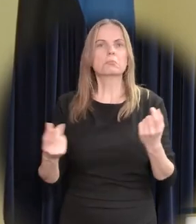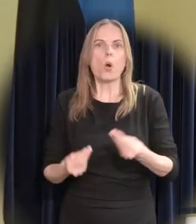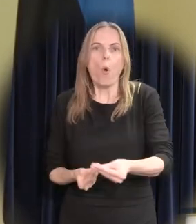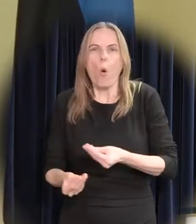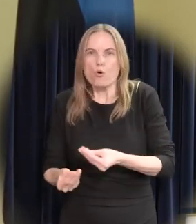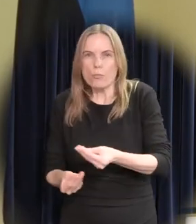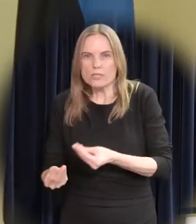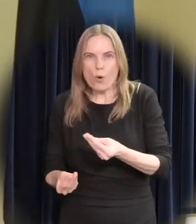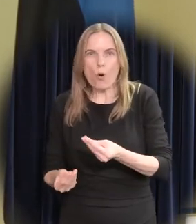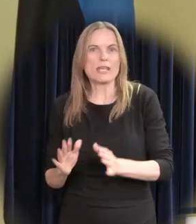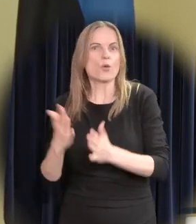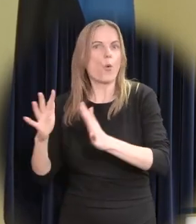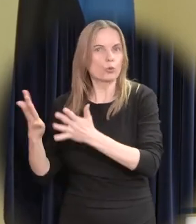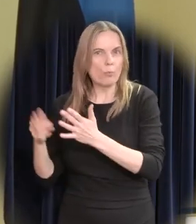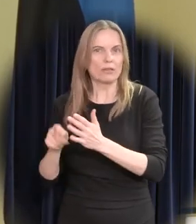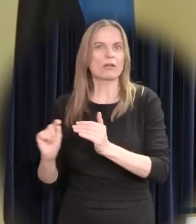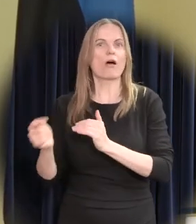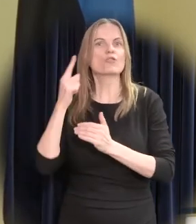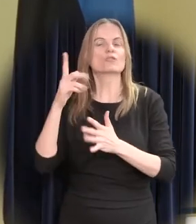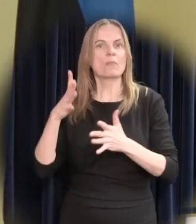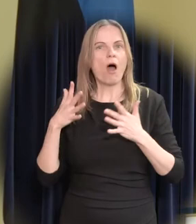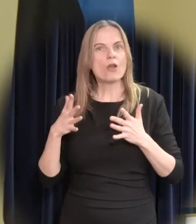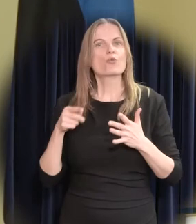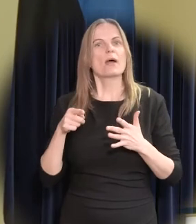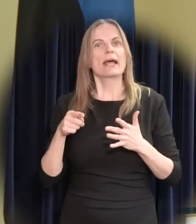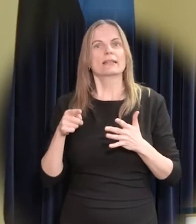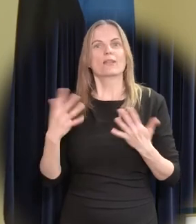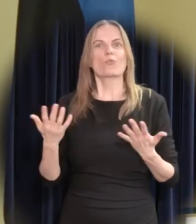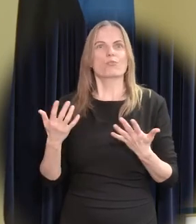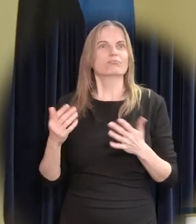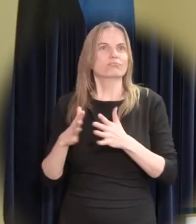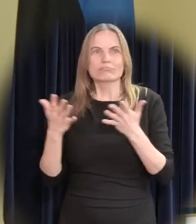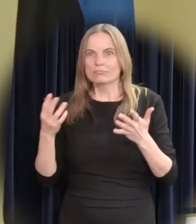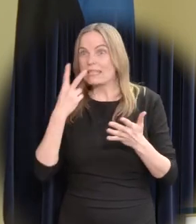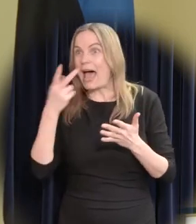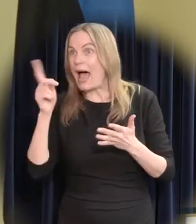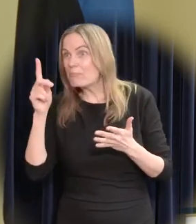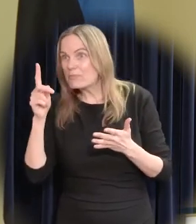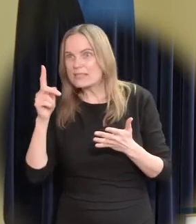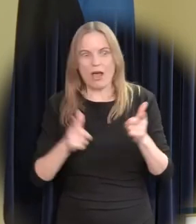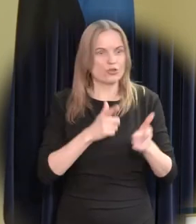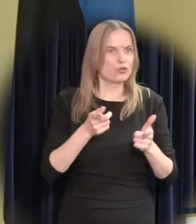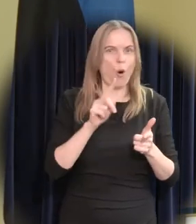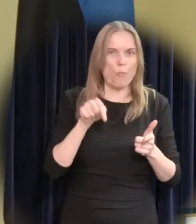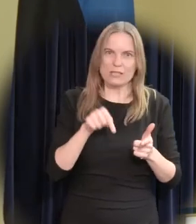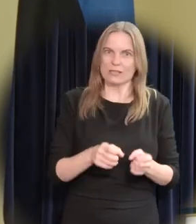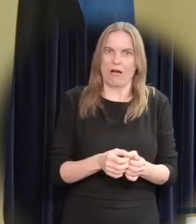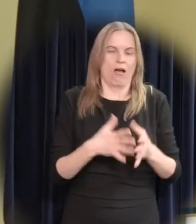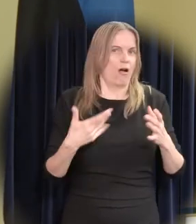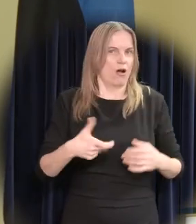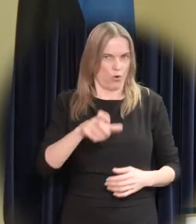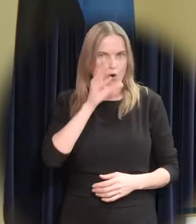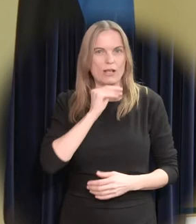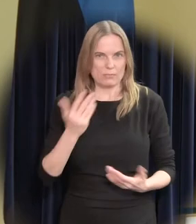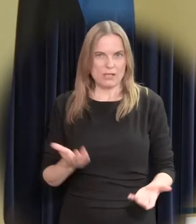korruptiooni juhtumid kinnitavad, kui ulatuslik, johtlik võib olla jäämägede veealun osa. Aga nende juhtumitega seoses on mul